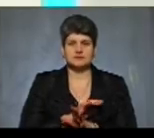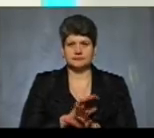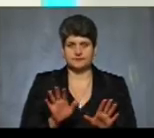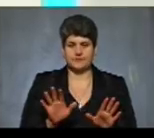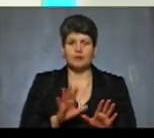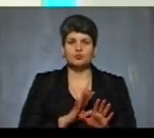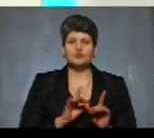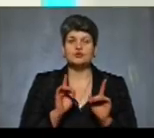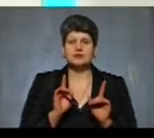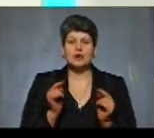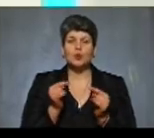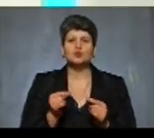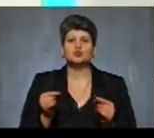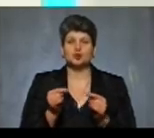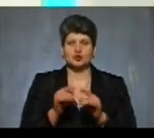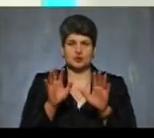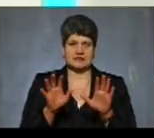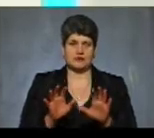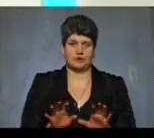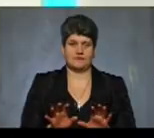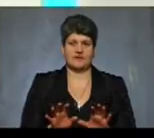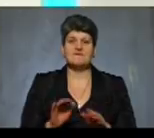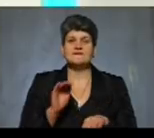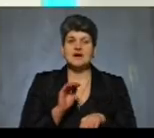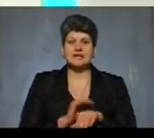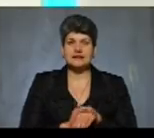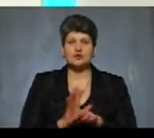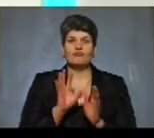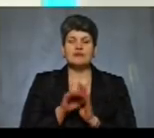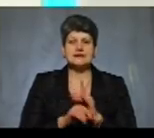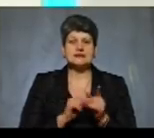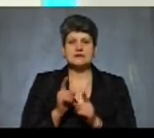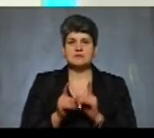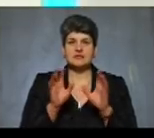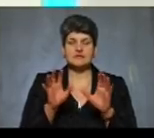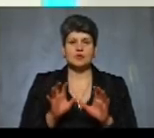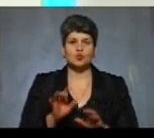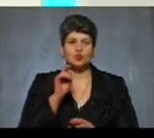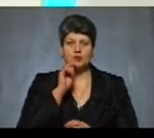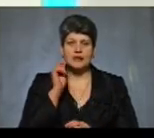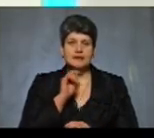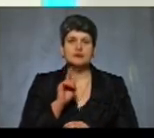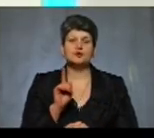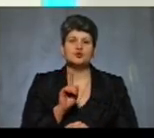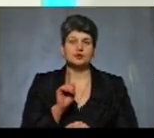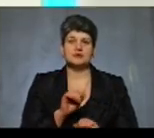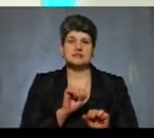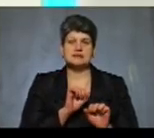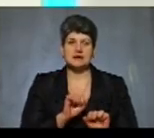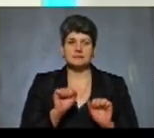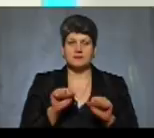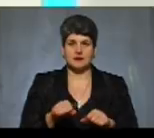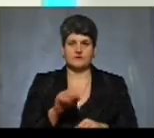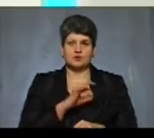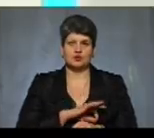Відбулося тільки уточнення законодавства. Тобто, фактично, внесені зміни до закону України щодо захист прав споживачів.